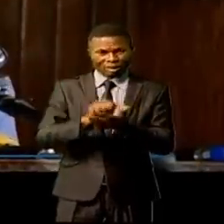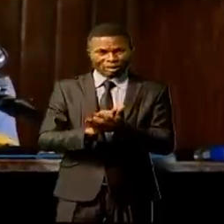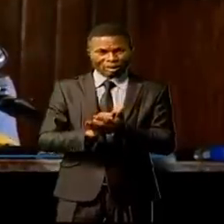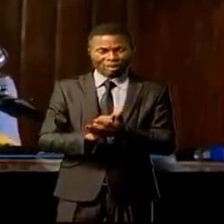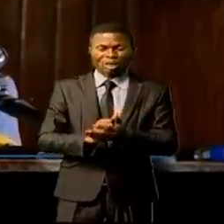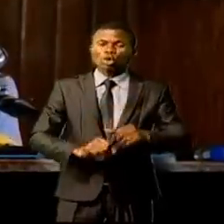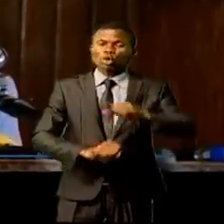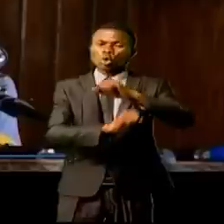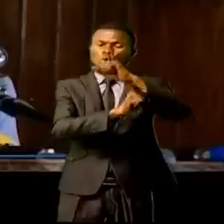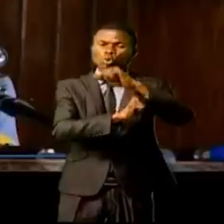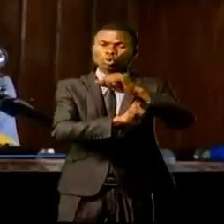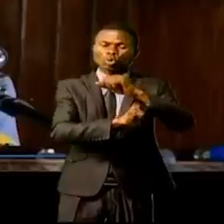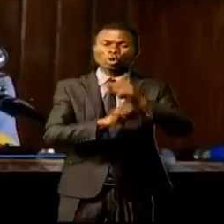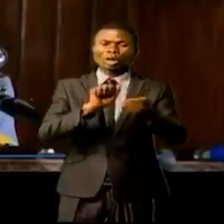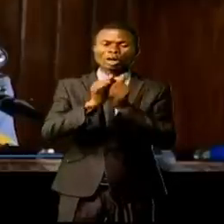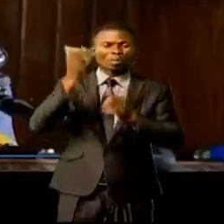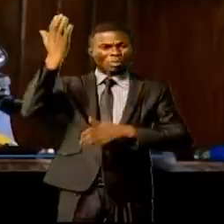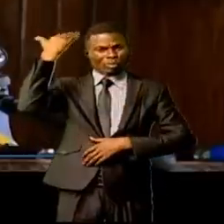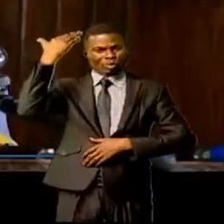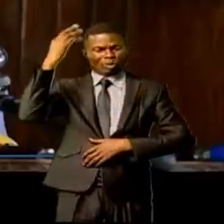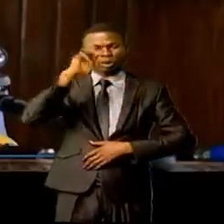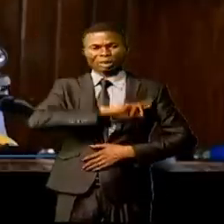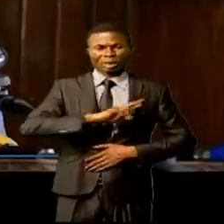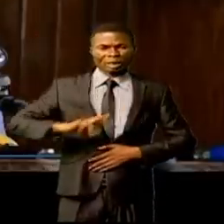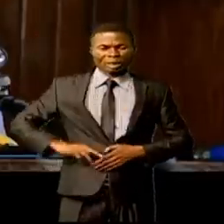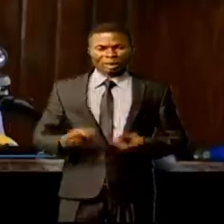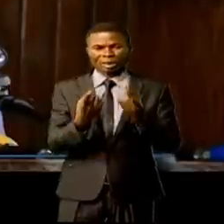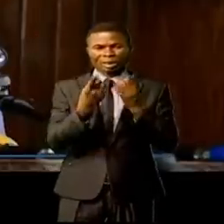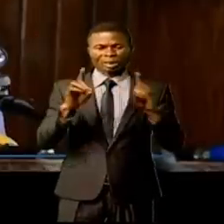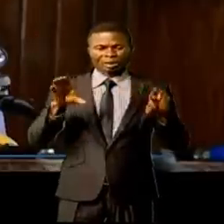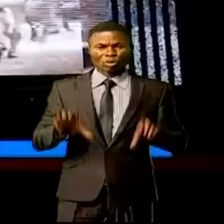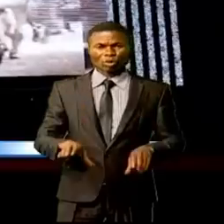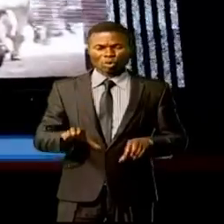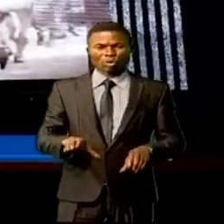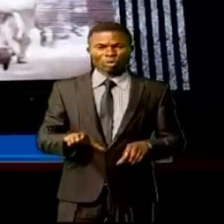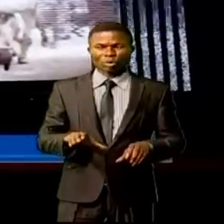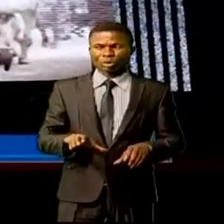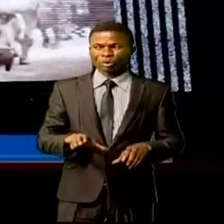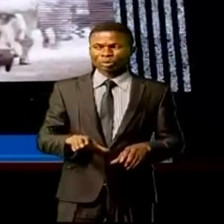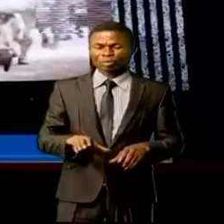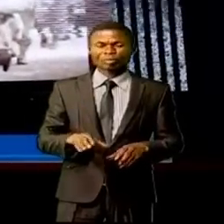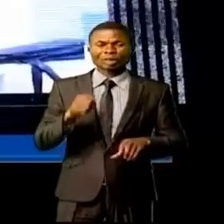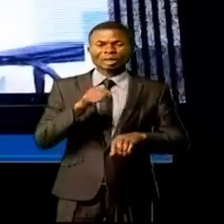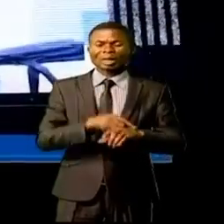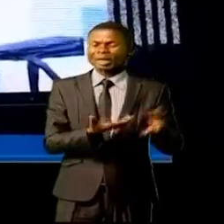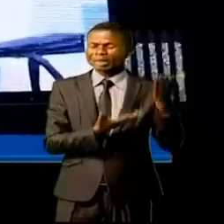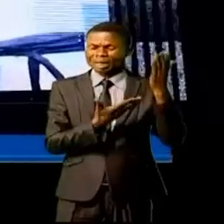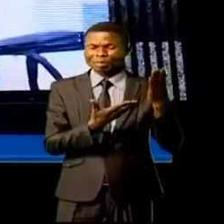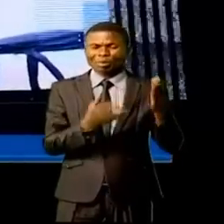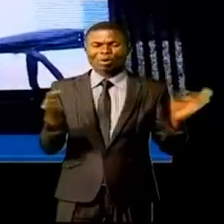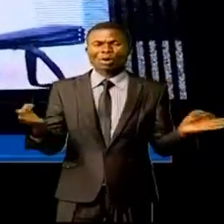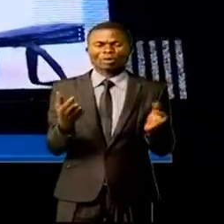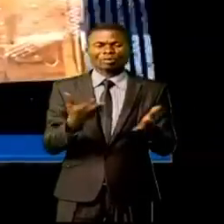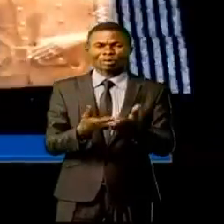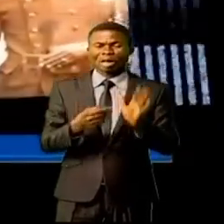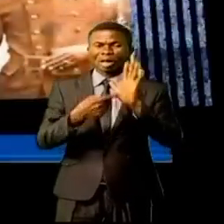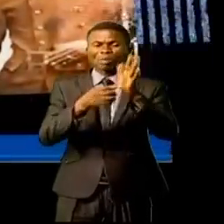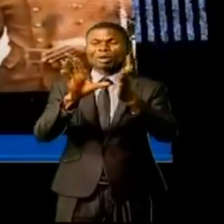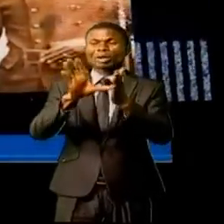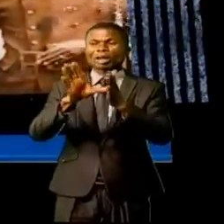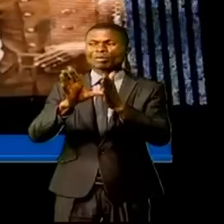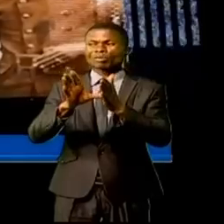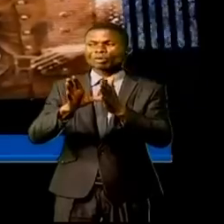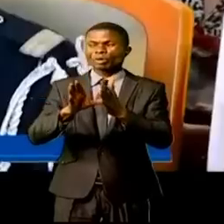pilier du passé de la République démocratique du Congo. Autre temps fort de cette soirée, la projection du film sur le